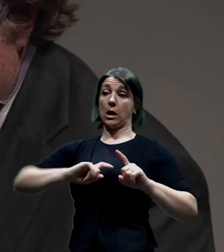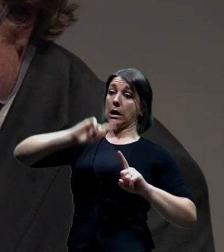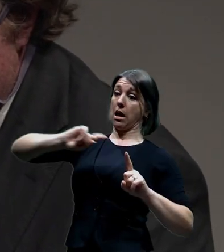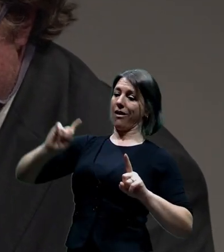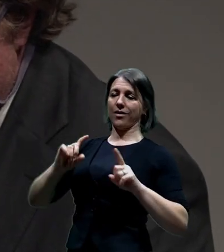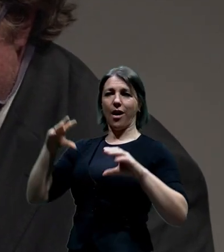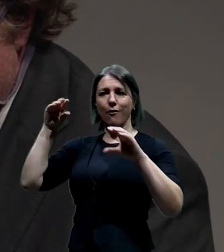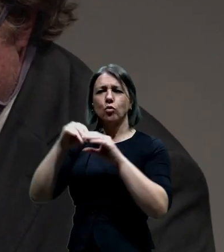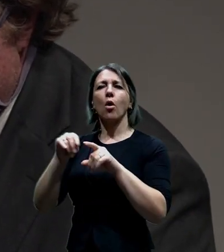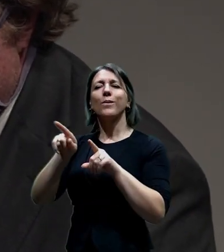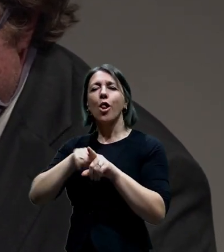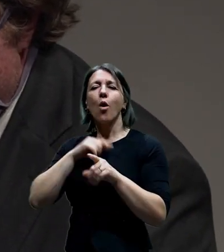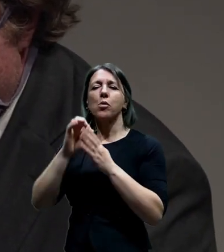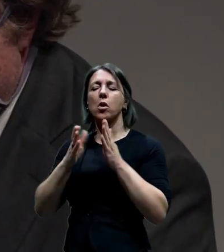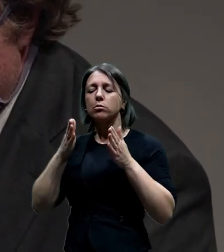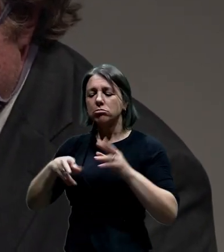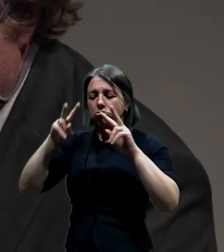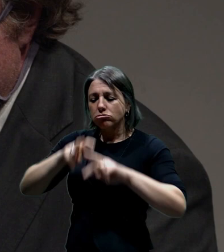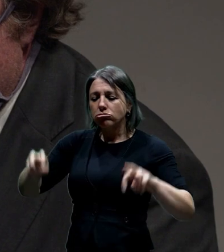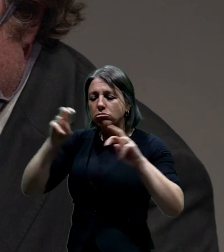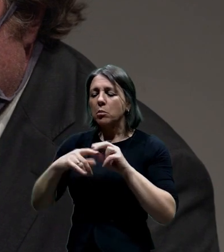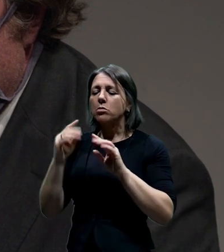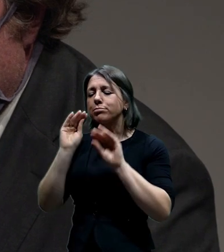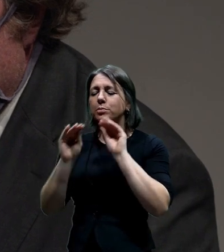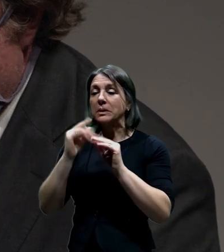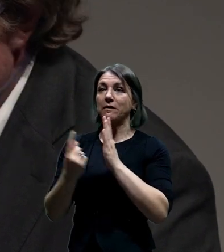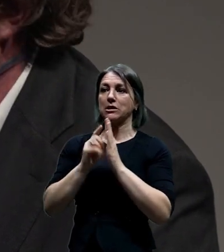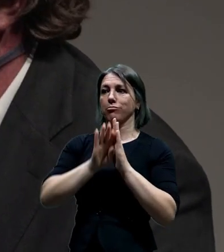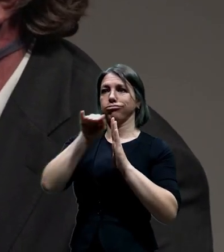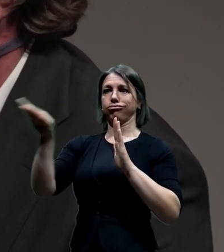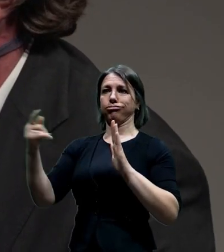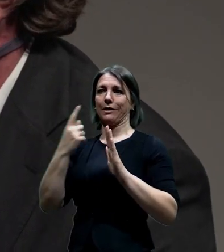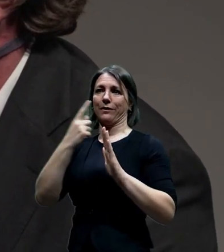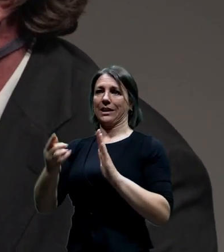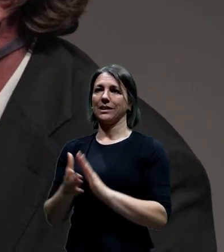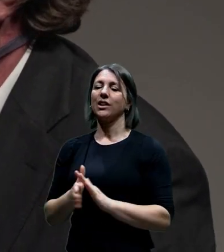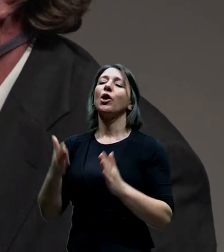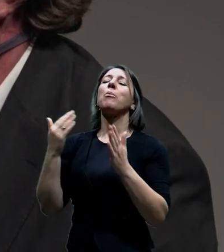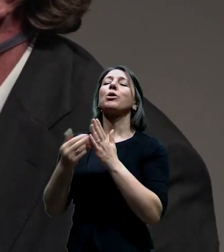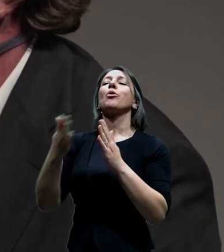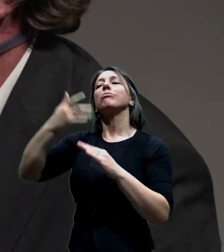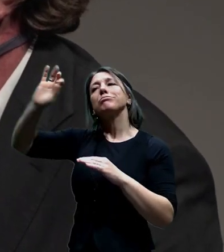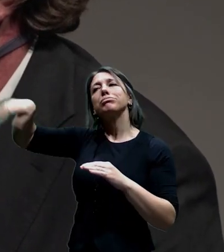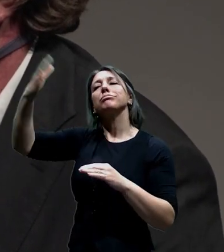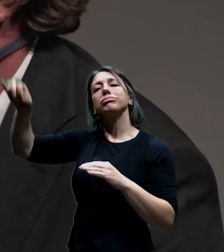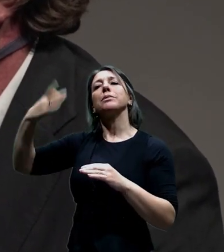plánování. A my skutečně máme, proto jsem ukazoval, že to město a ten region neodpovídá